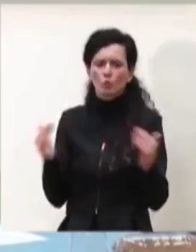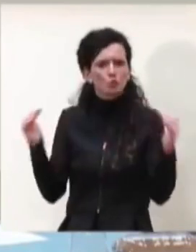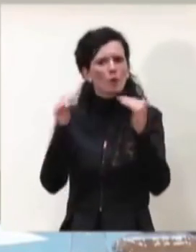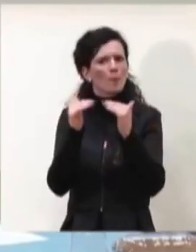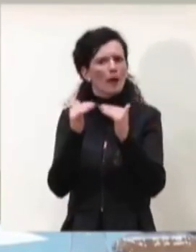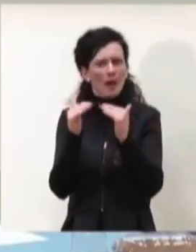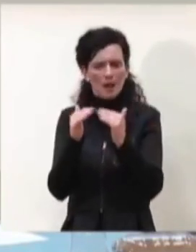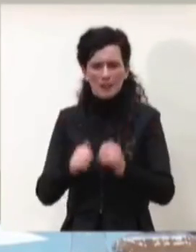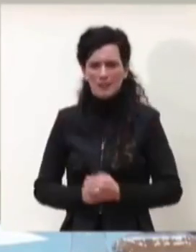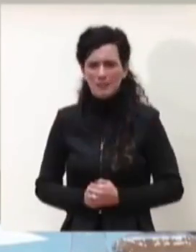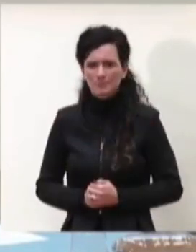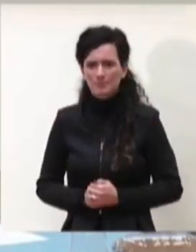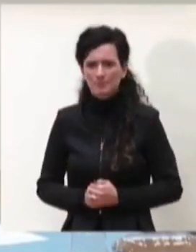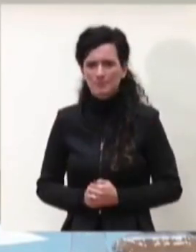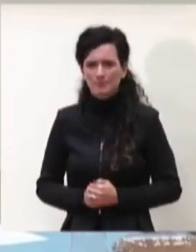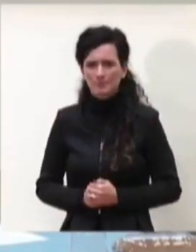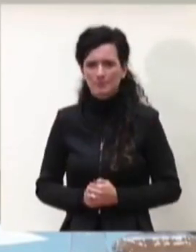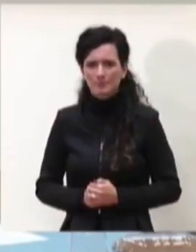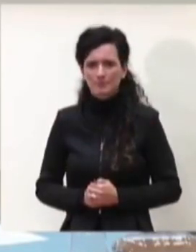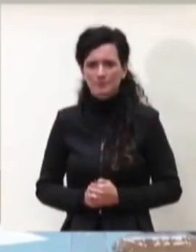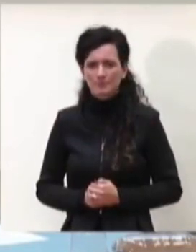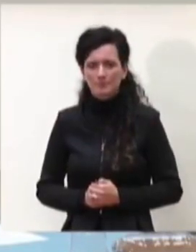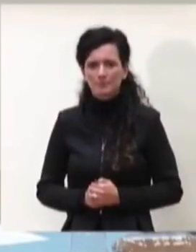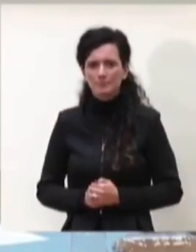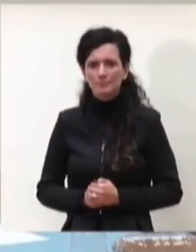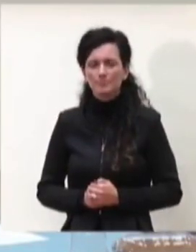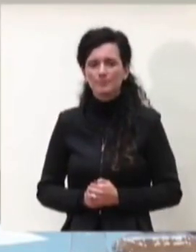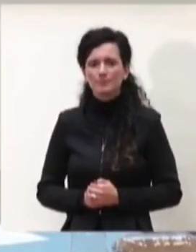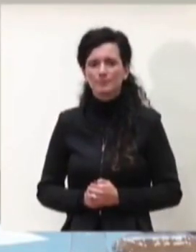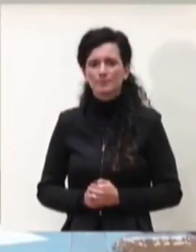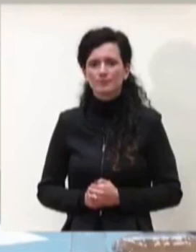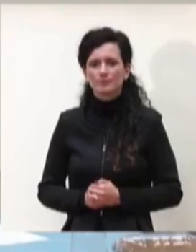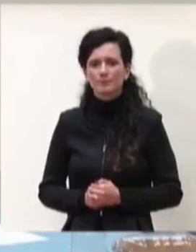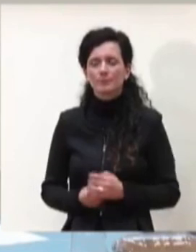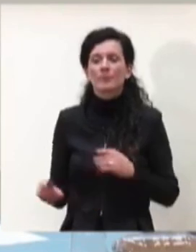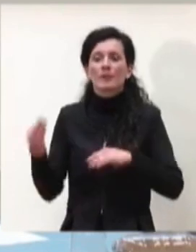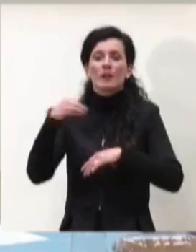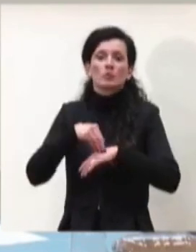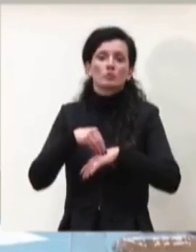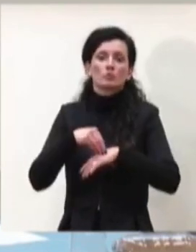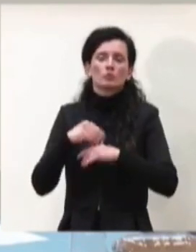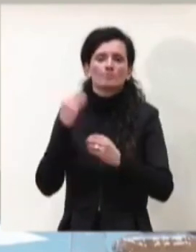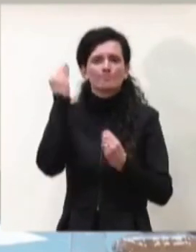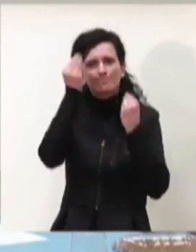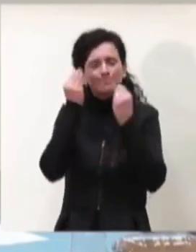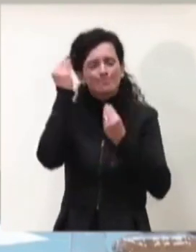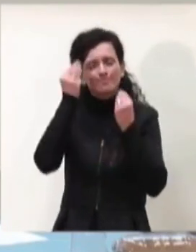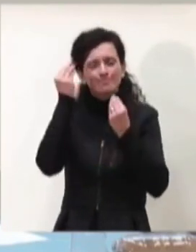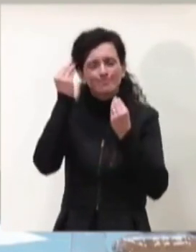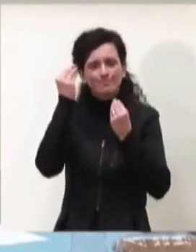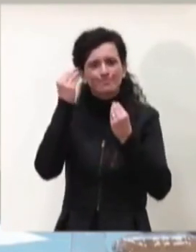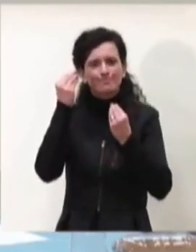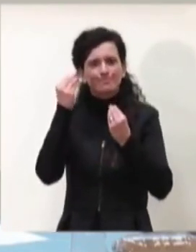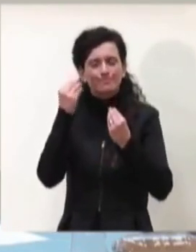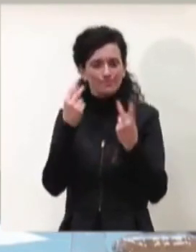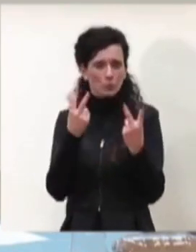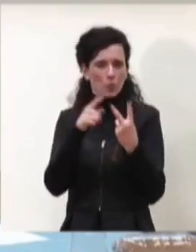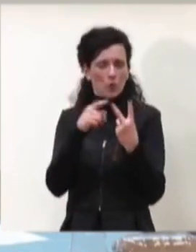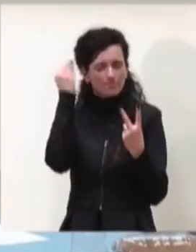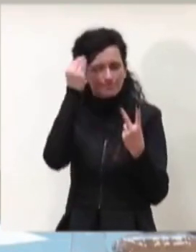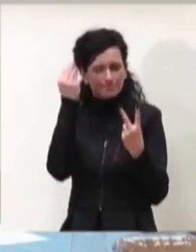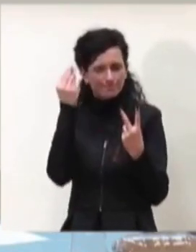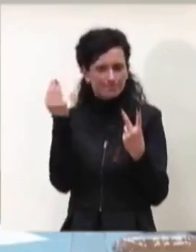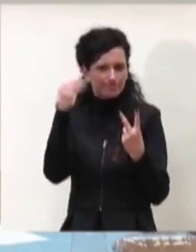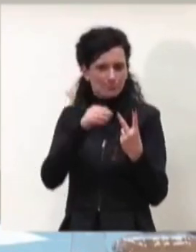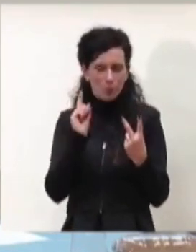riflessioni che condivido con voi è che oggi la Presidente Ursula von der Leyen